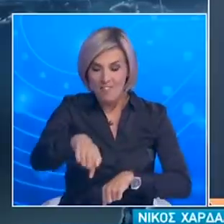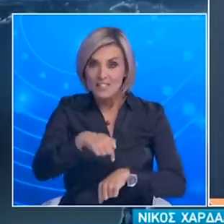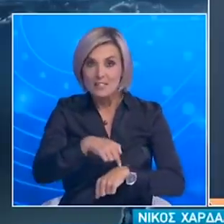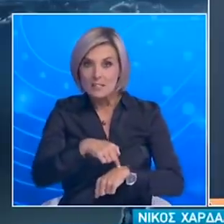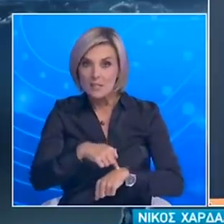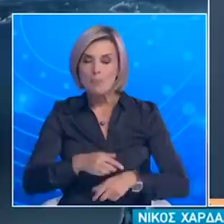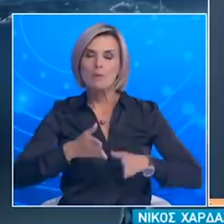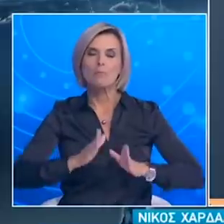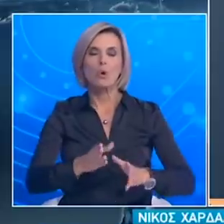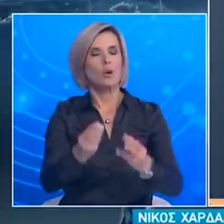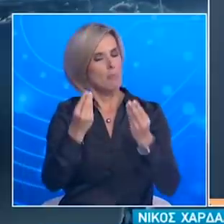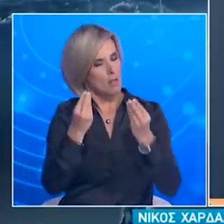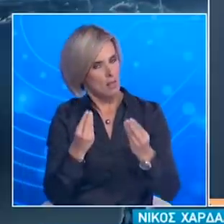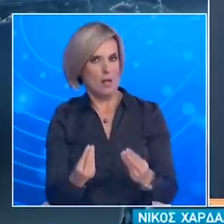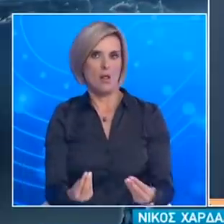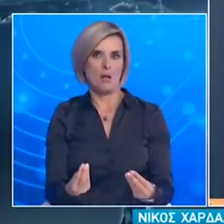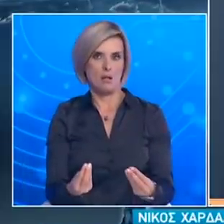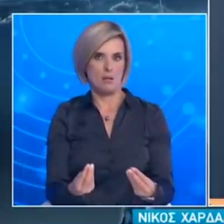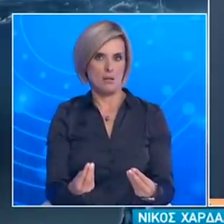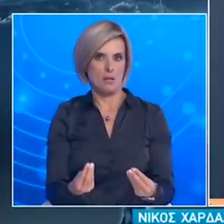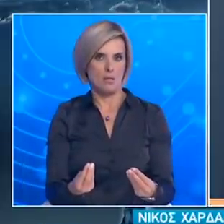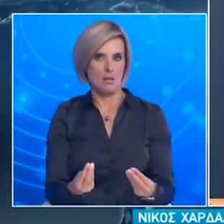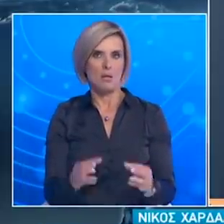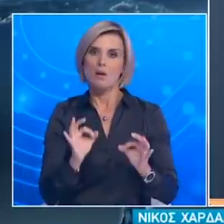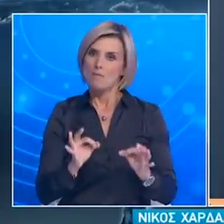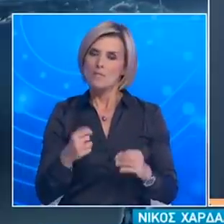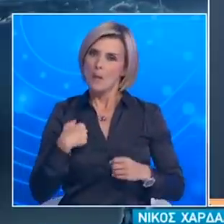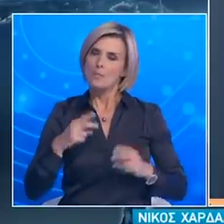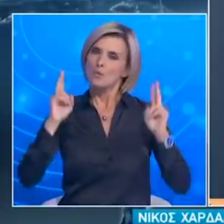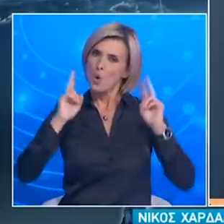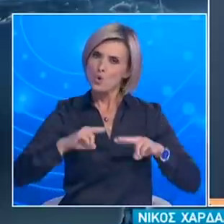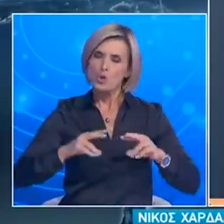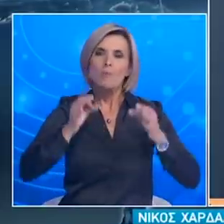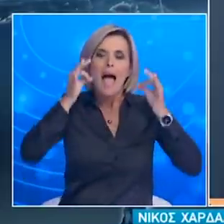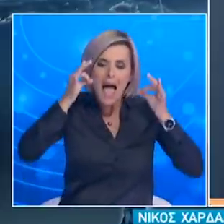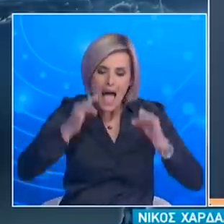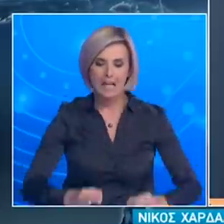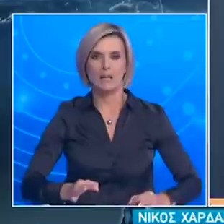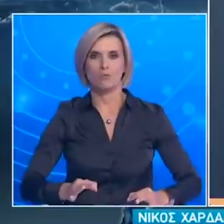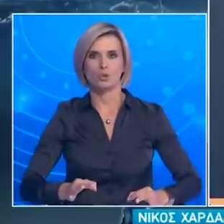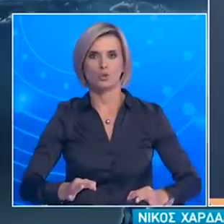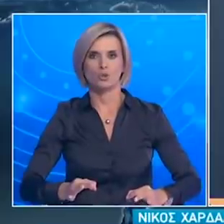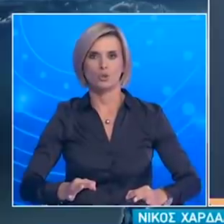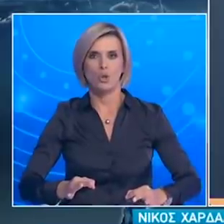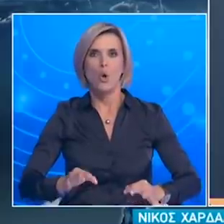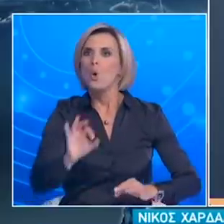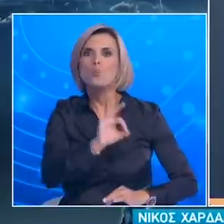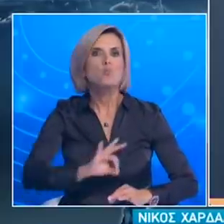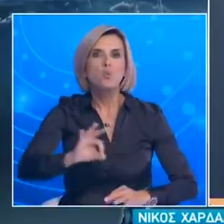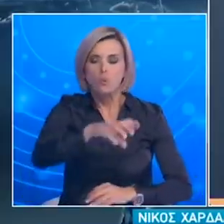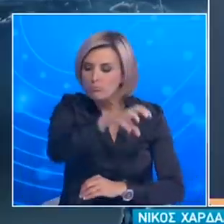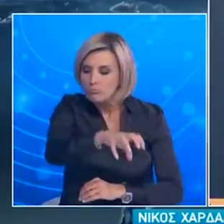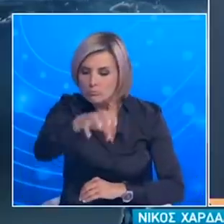βρισκόμαστε Σε πολύ καλύτερη κατάσταση Και βεβαίως και γνωρίζουμε Ακριβώς κάθε κρούσμα Και είπα και την άλλη φορά ότι